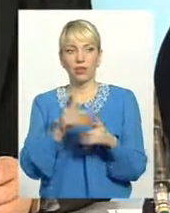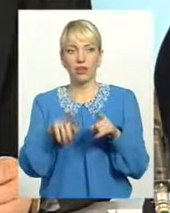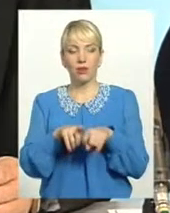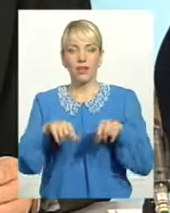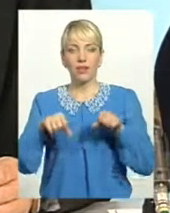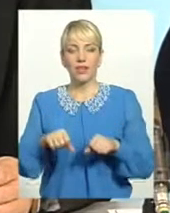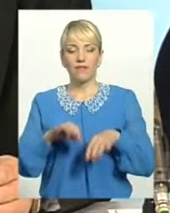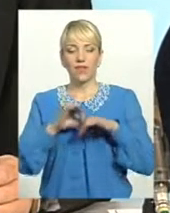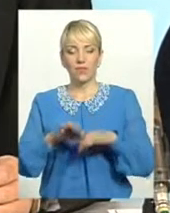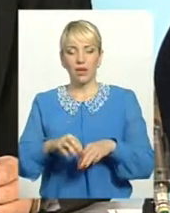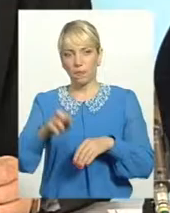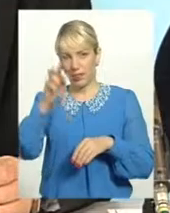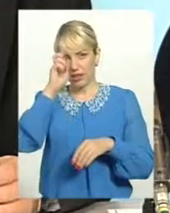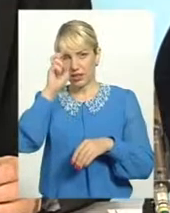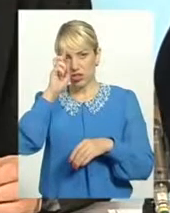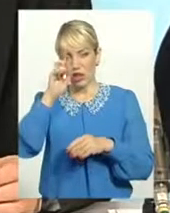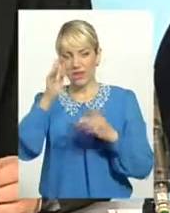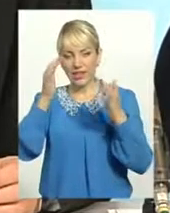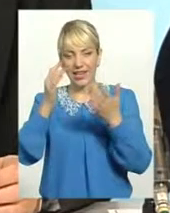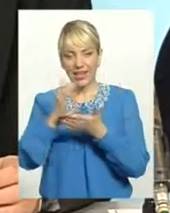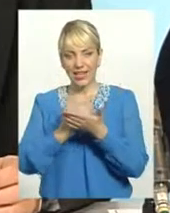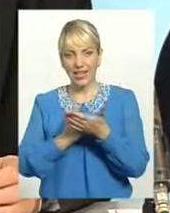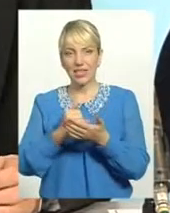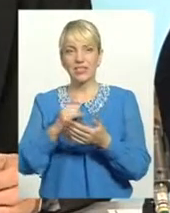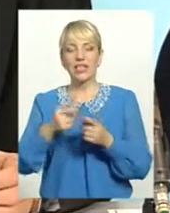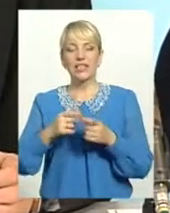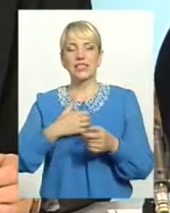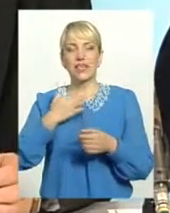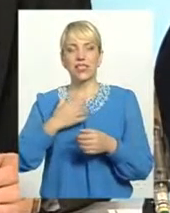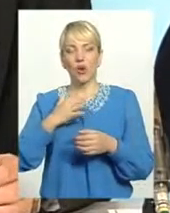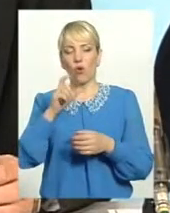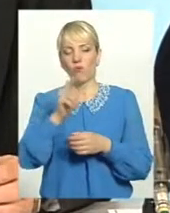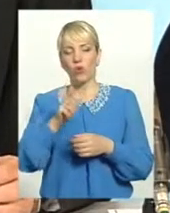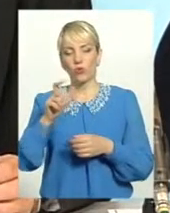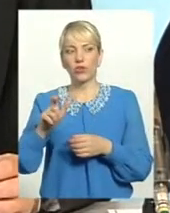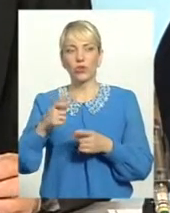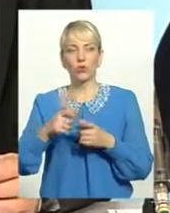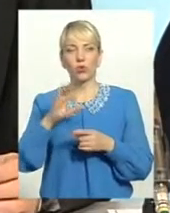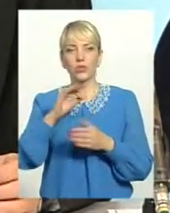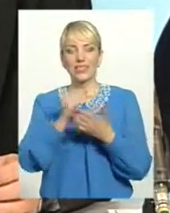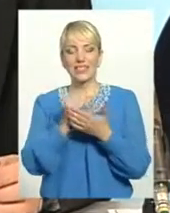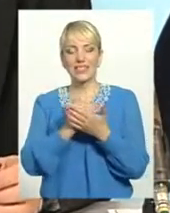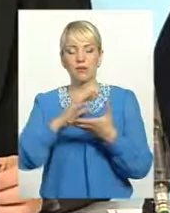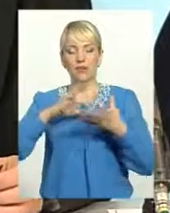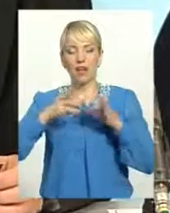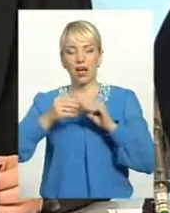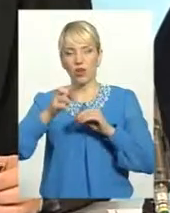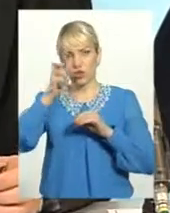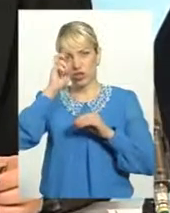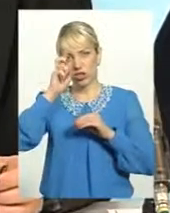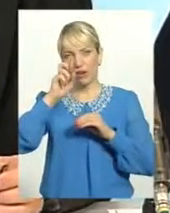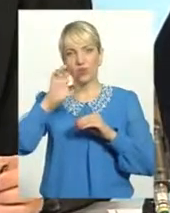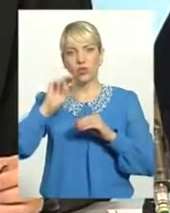ведемо державний реєстр застрахованих осіб у системі загальнообов'язкового державного соціального страхування. І от уже коли